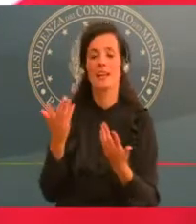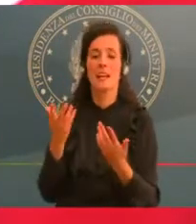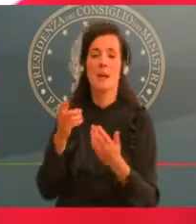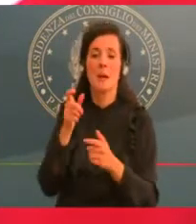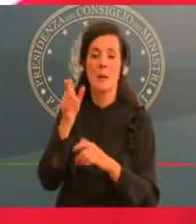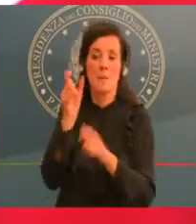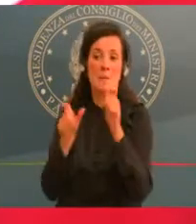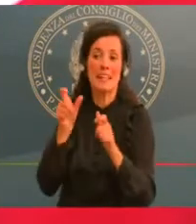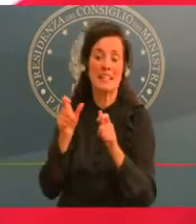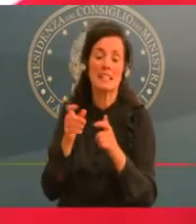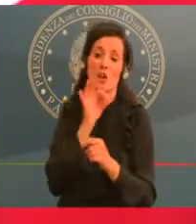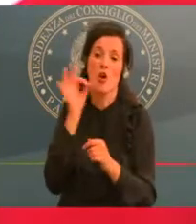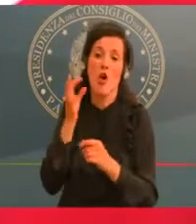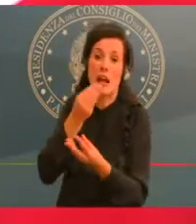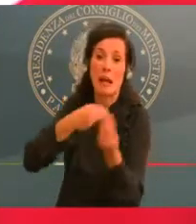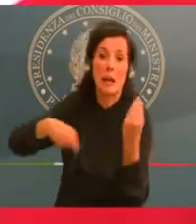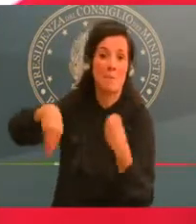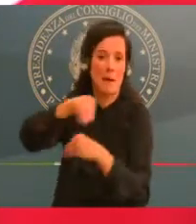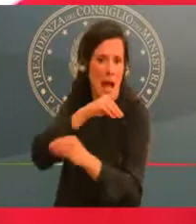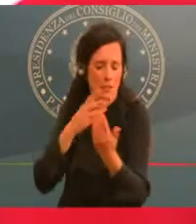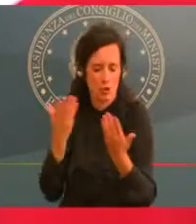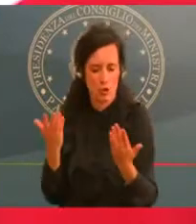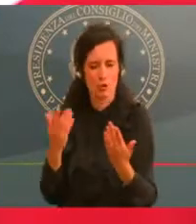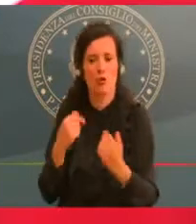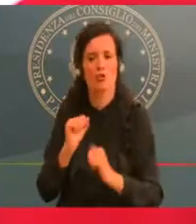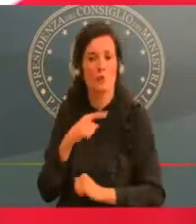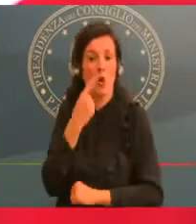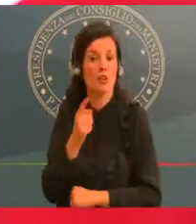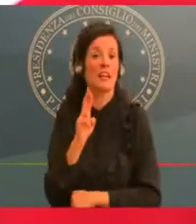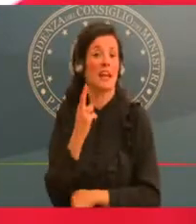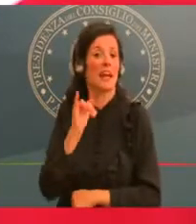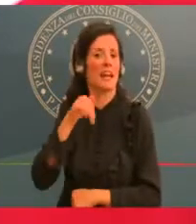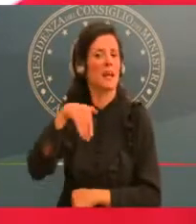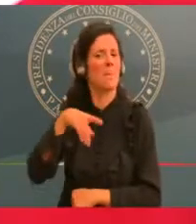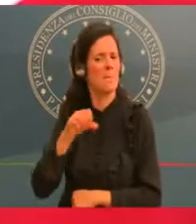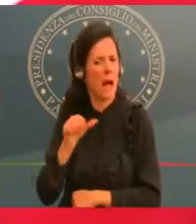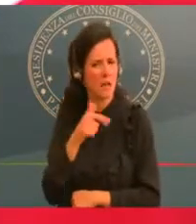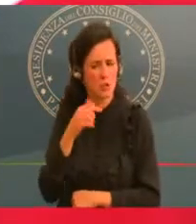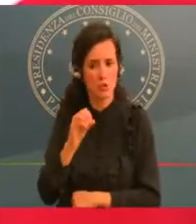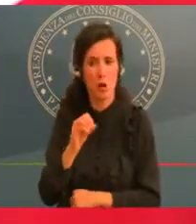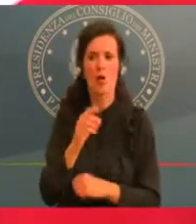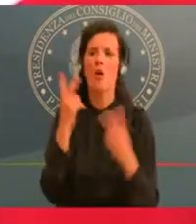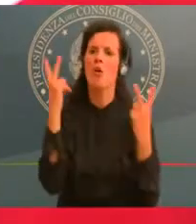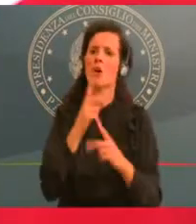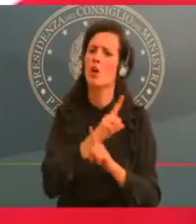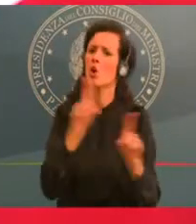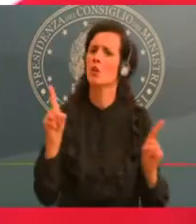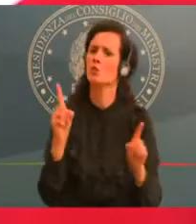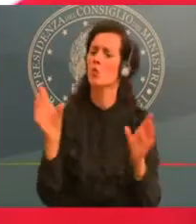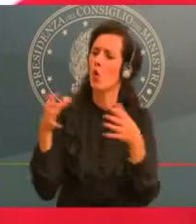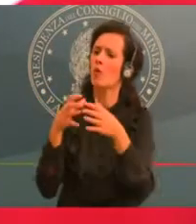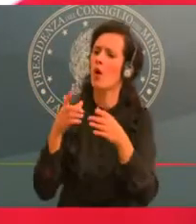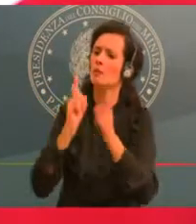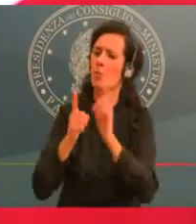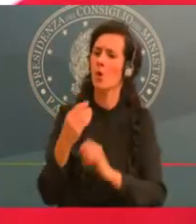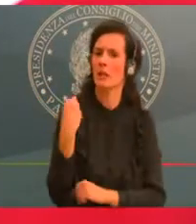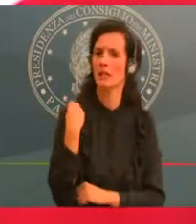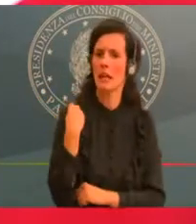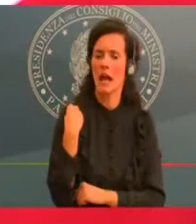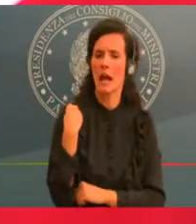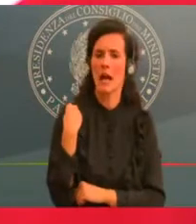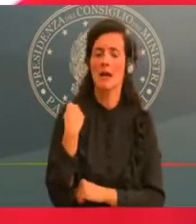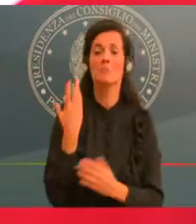politica di operare dei rimpasti e se mi permettete, dati anche i temi che stiamo affrontando questa sera